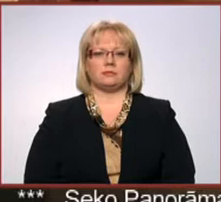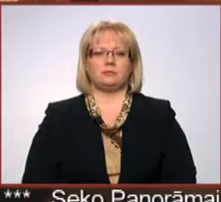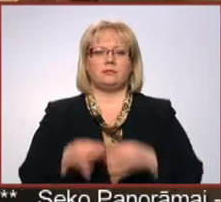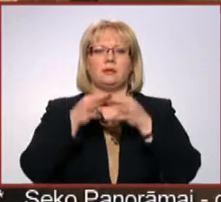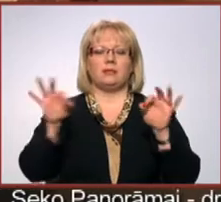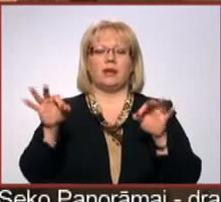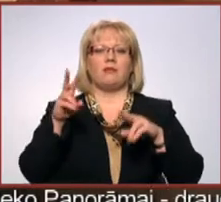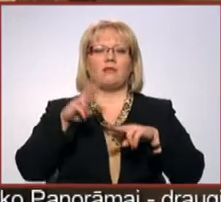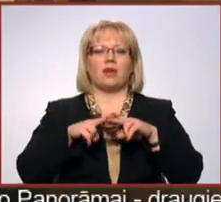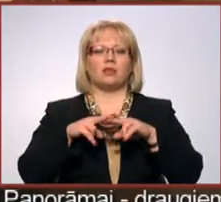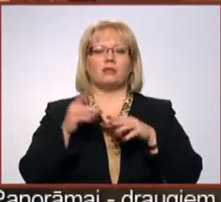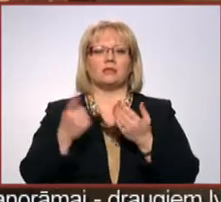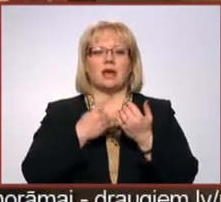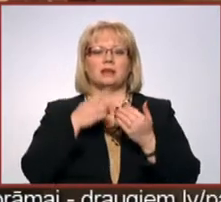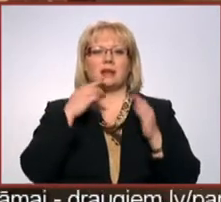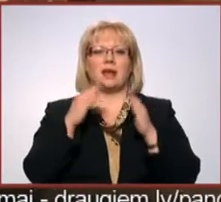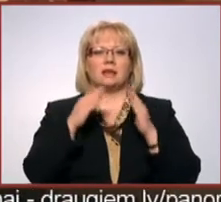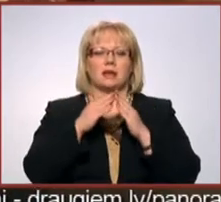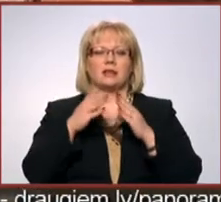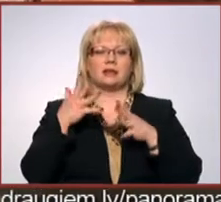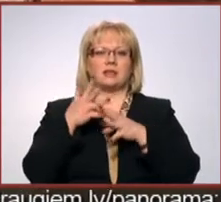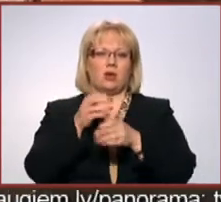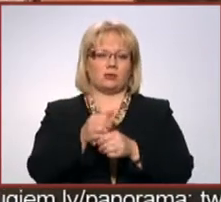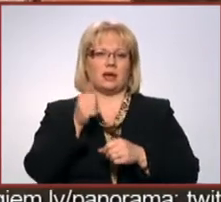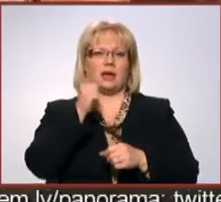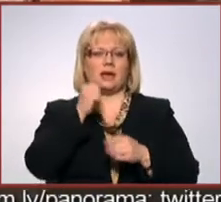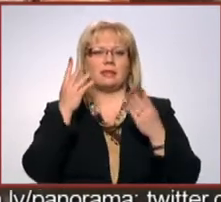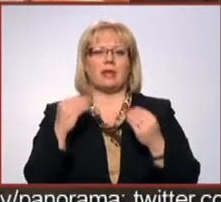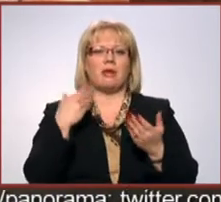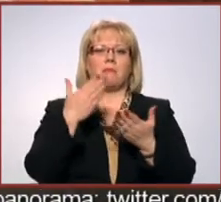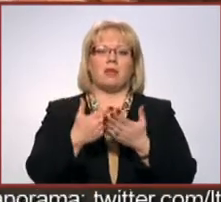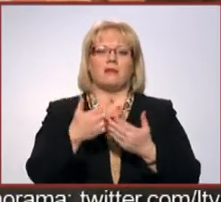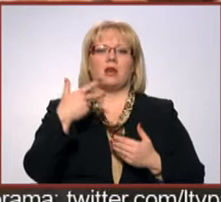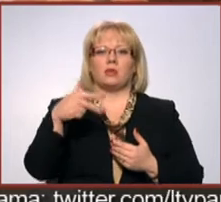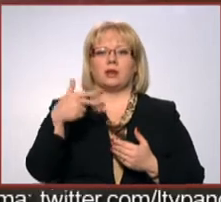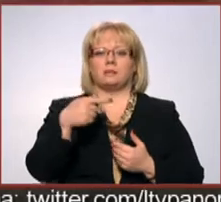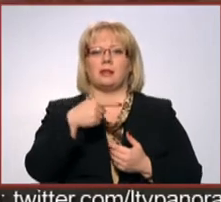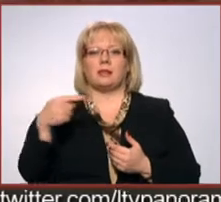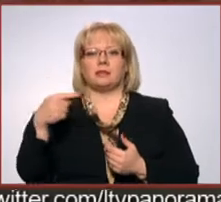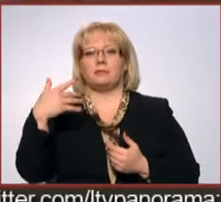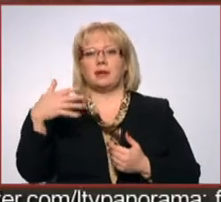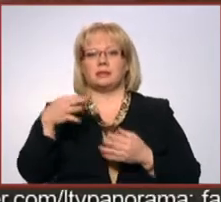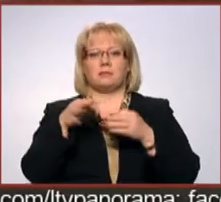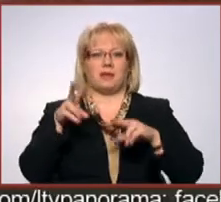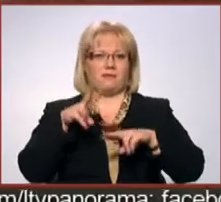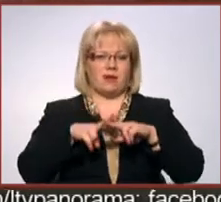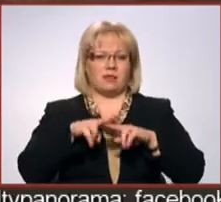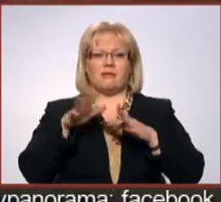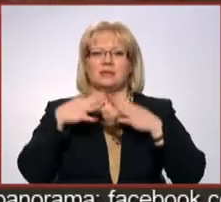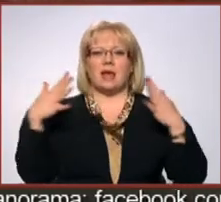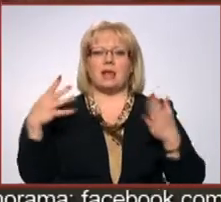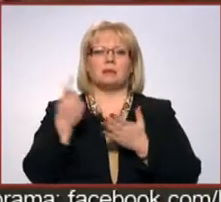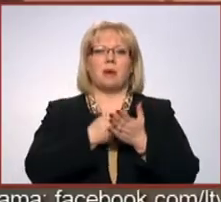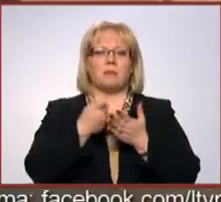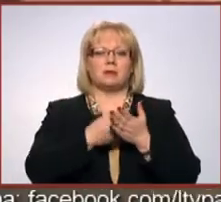Brīvo vakaņšu skaits reizaknē šobrīd ir nedaudz sarucis. Ikdienā tiek piedāvātas no 30 līdz 50 vakancēm. Vislielākais